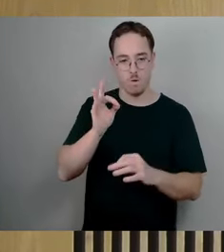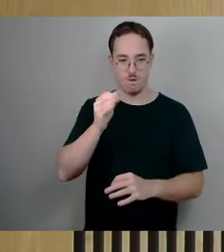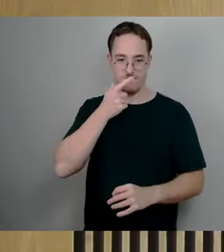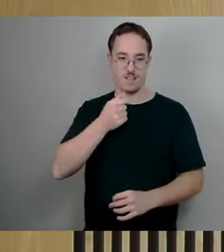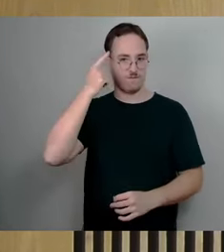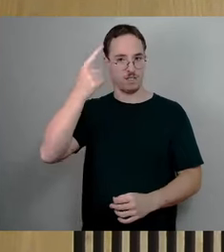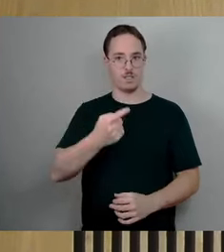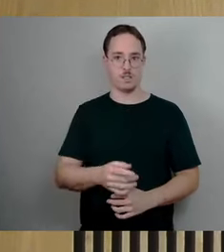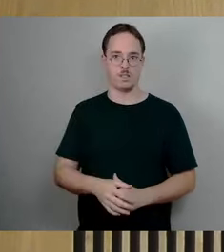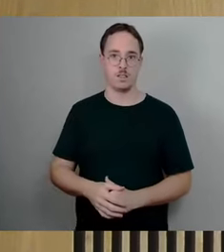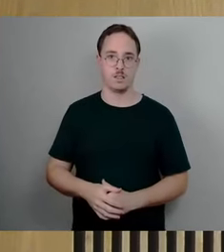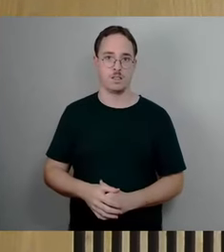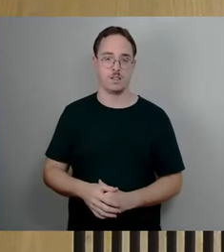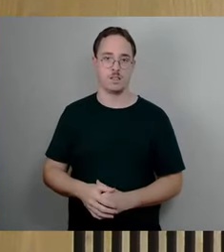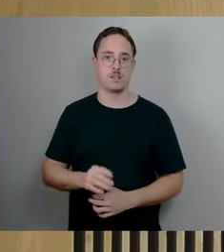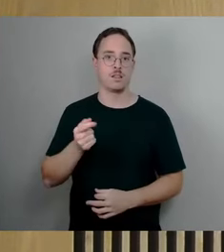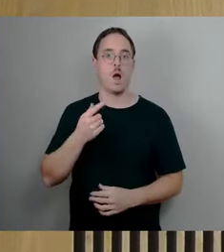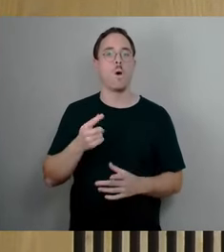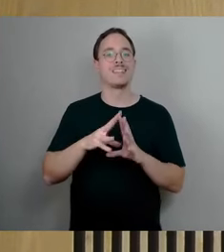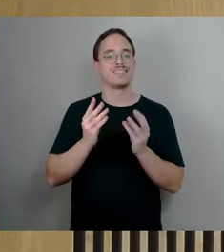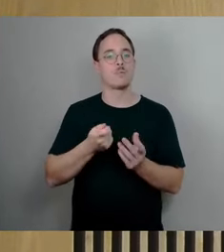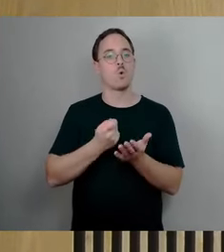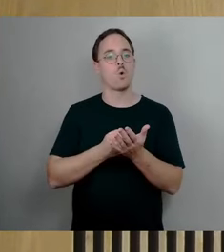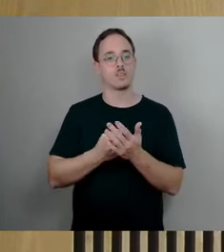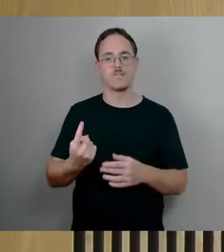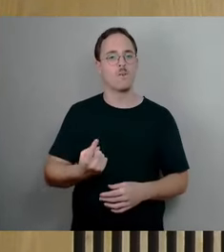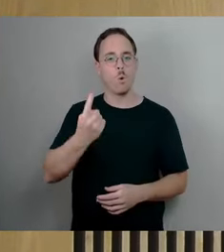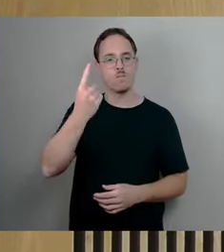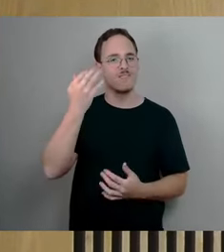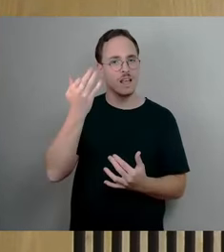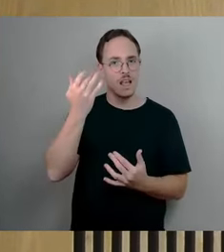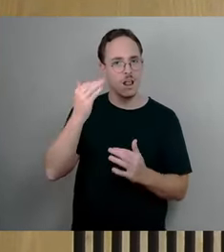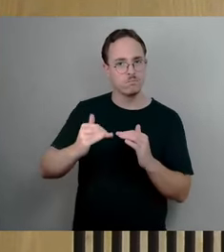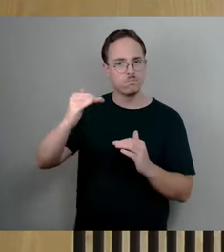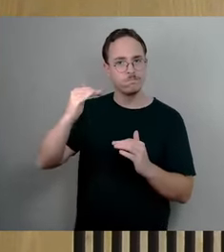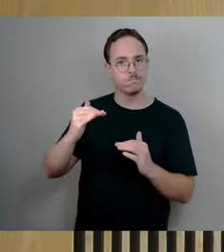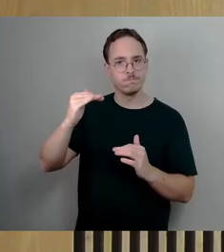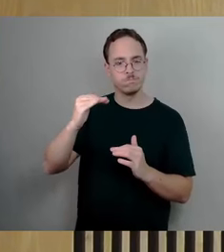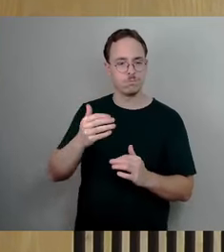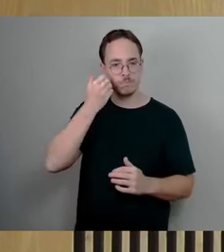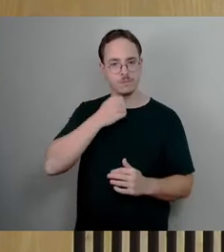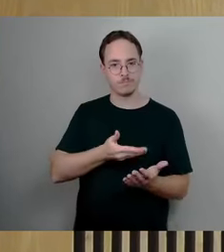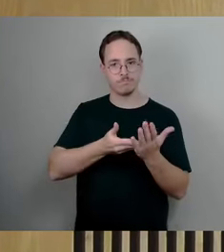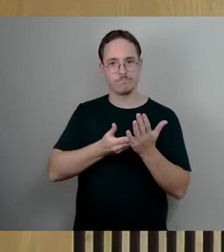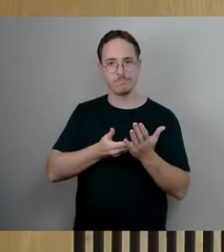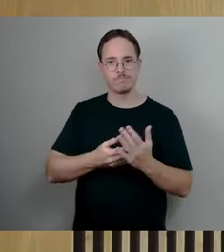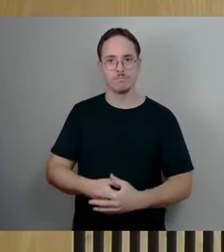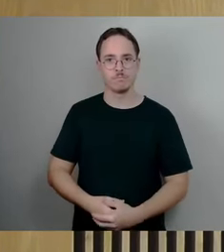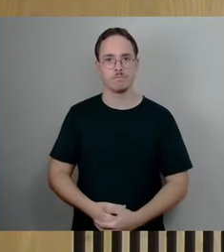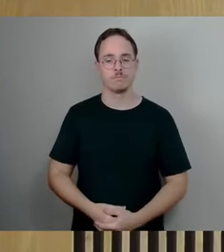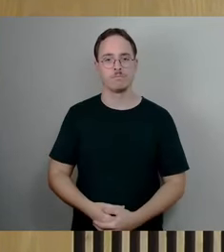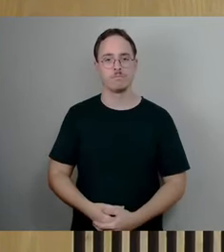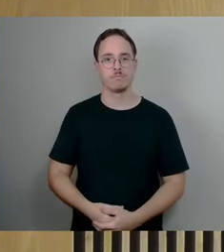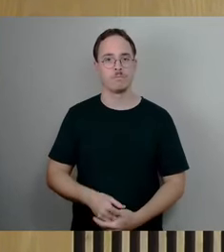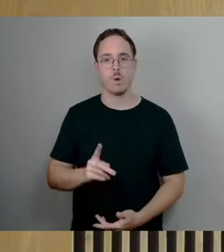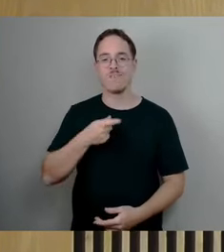wie hoch die Gesamtkosten dieses Projektes eigentlich sind, wer welche Finanzierungszusagen gemacht hat, wie